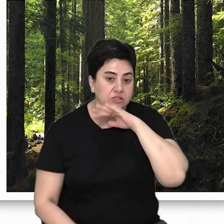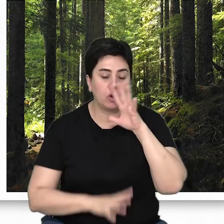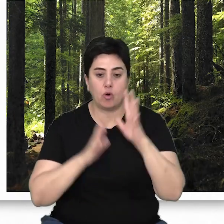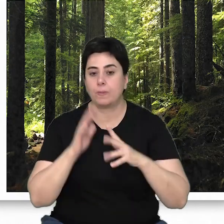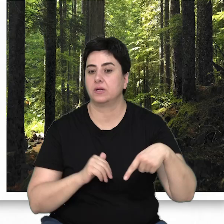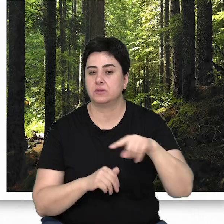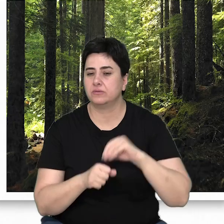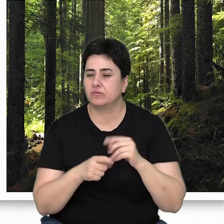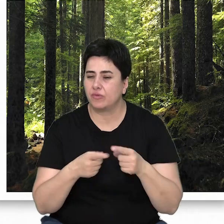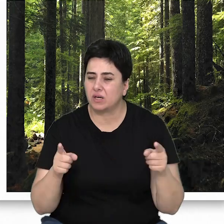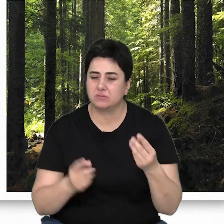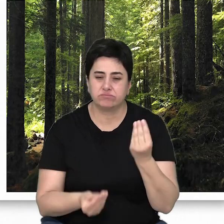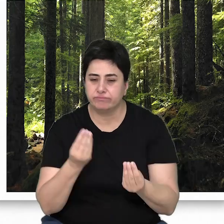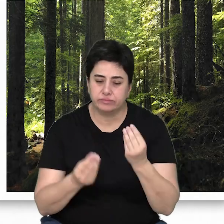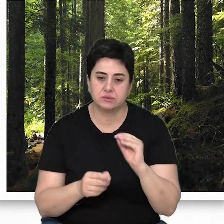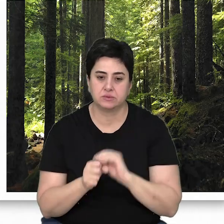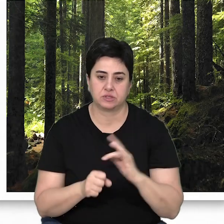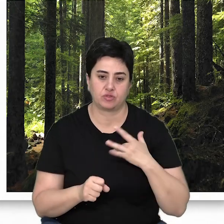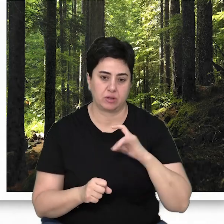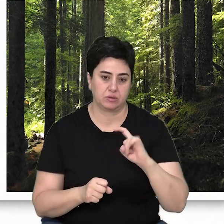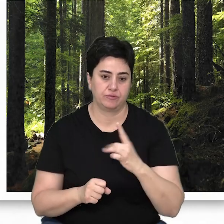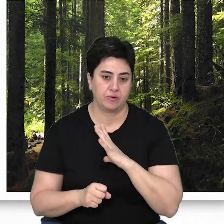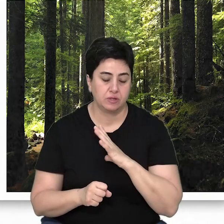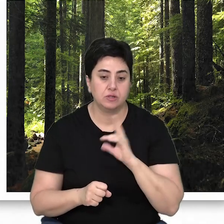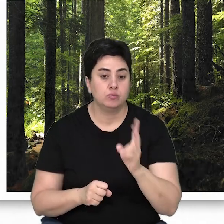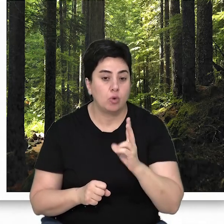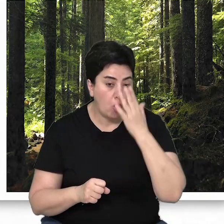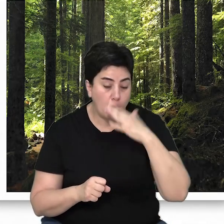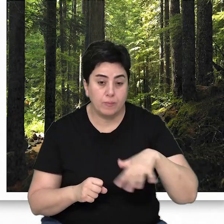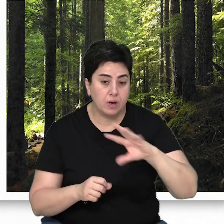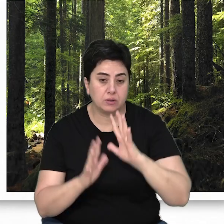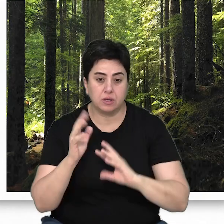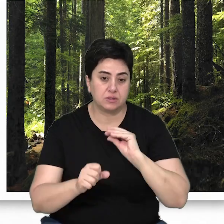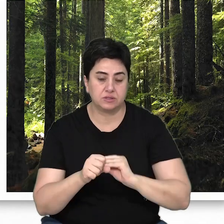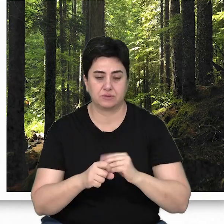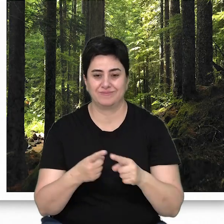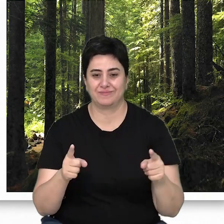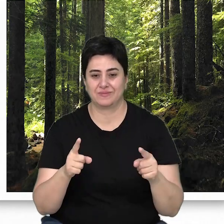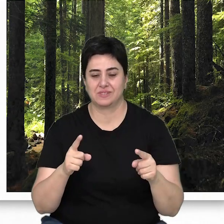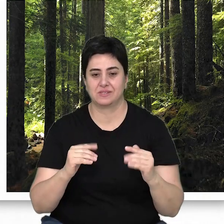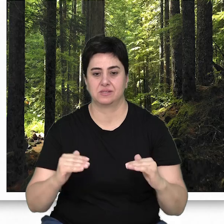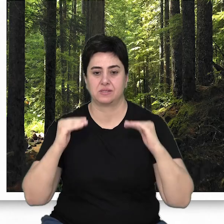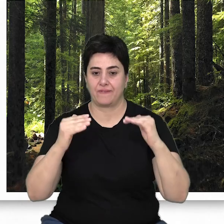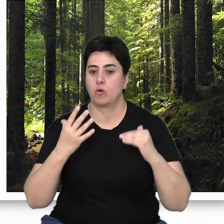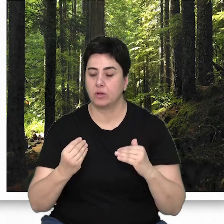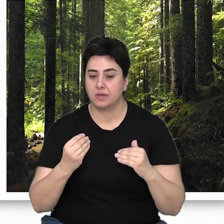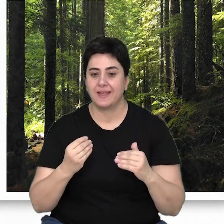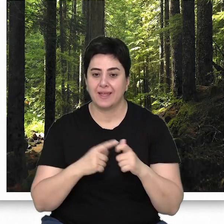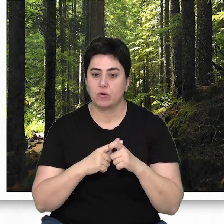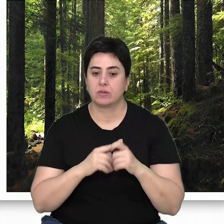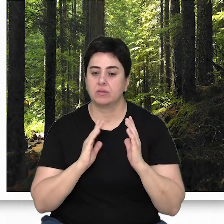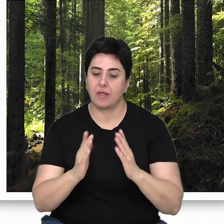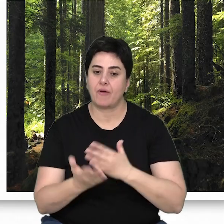yaşlı ormanlar çok sayıda farklı organizma barındırır. Bu yüzden bu ormanlar biyolojik çeşitliliğin diğer bir seviyesi olan